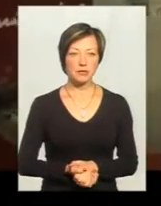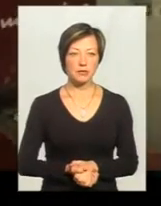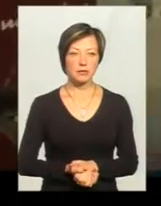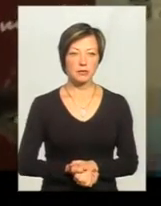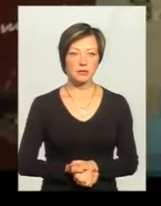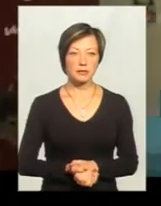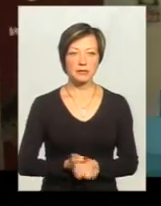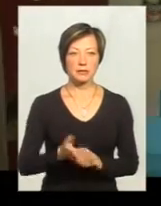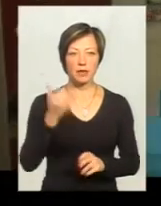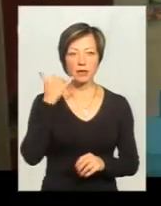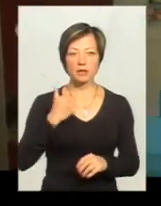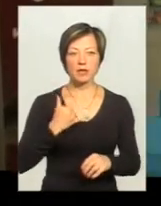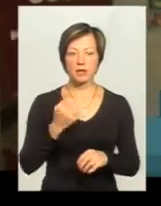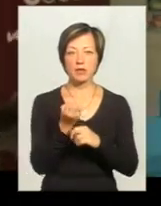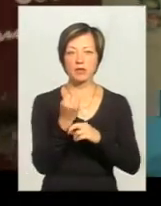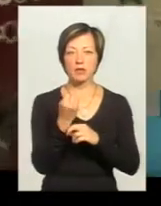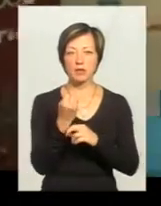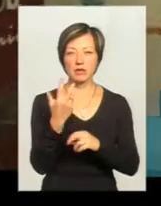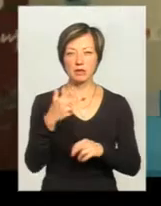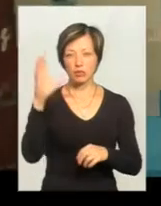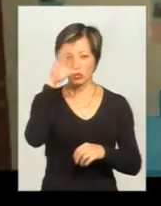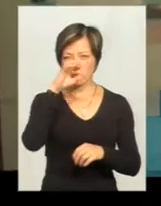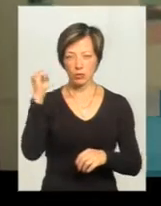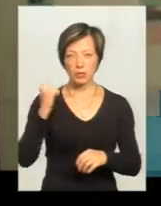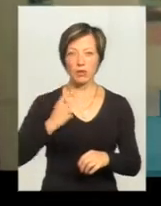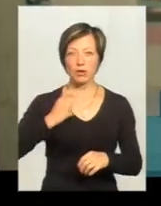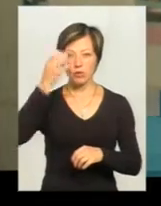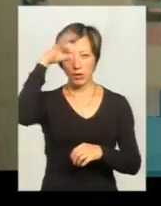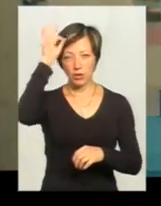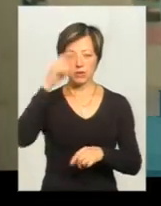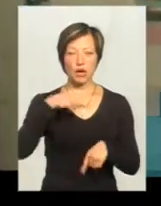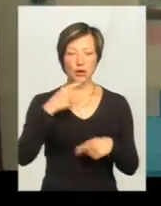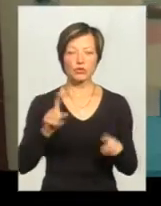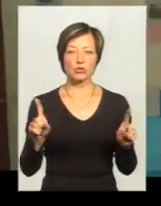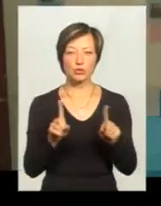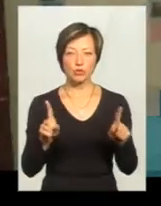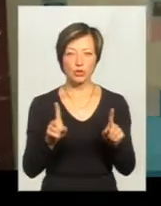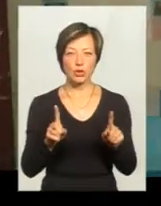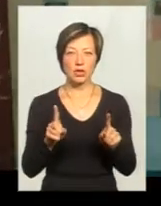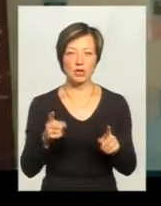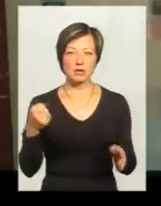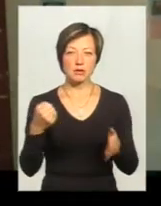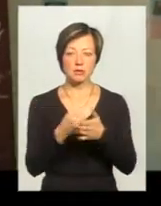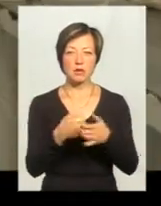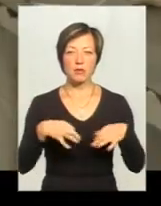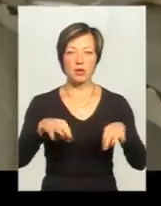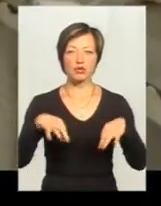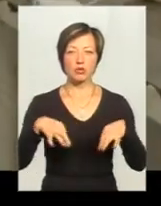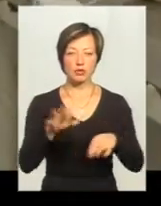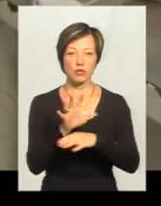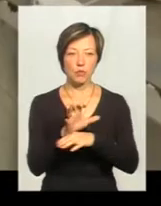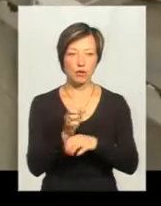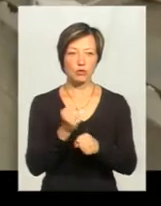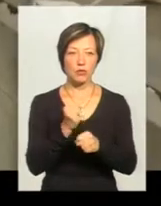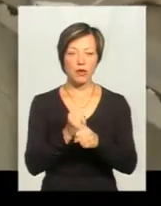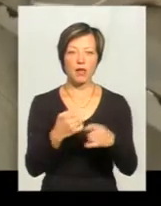Подзвонила десь півпершої ночі патрульна поліція і кажуть, що збила собаку машину. Собаці